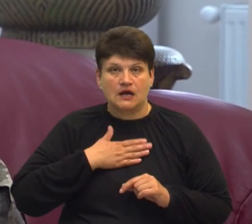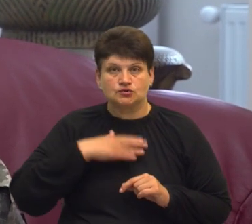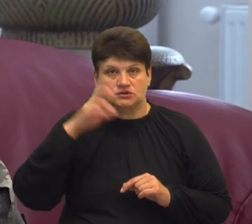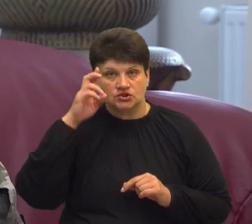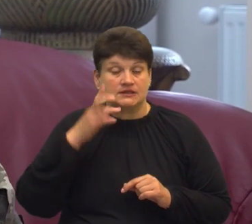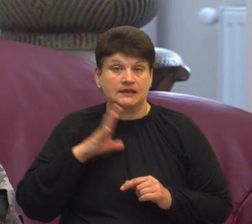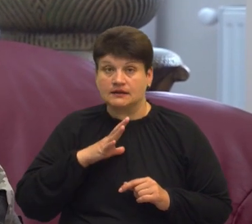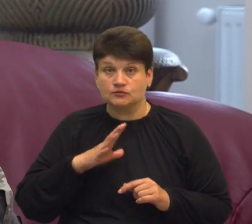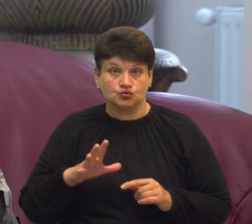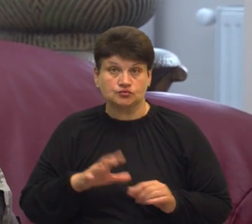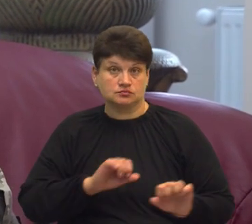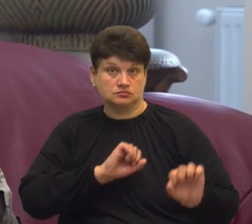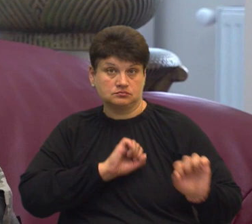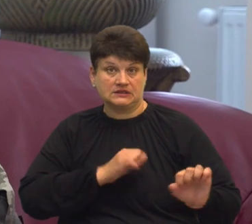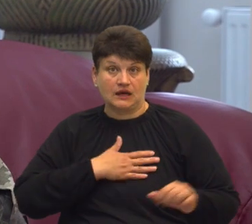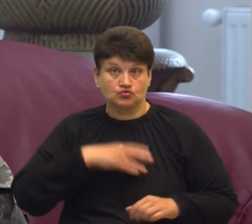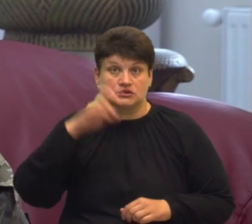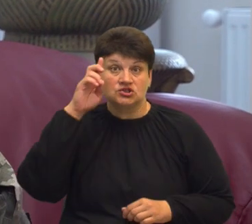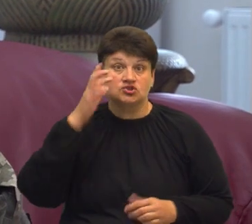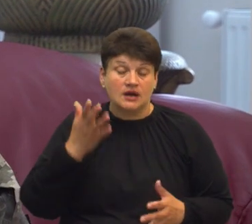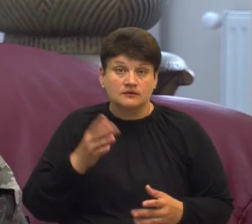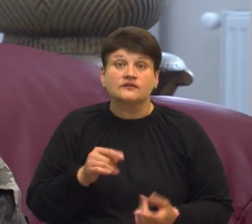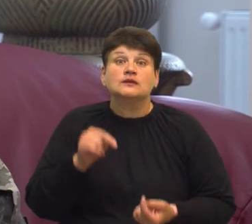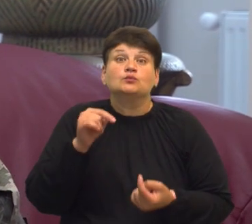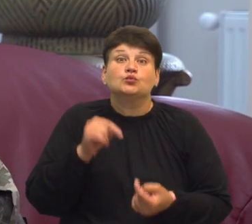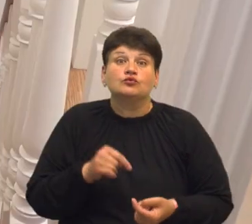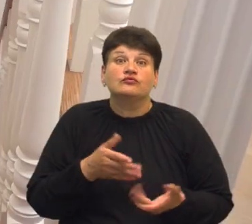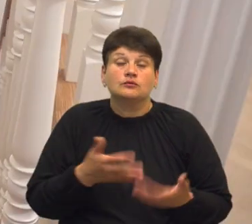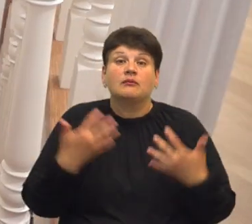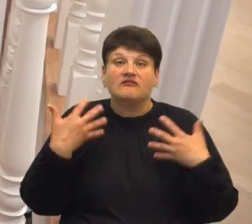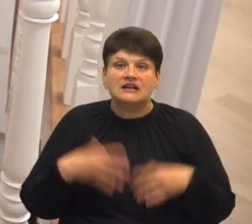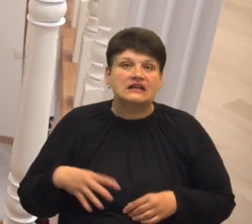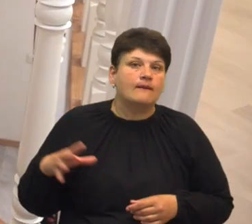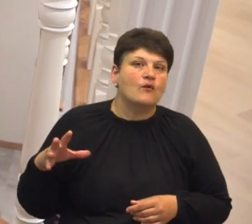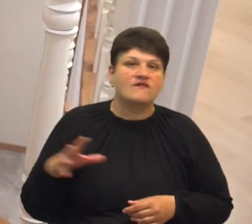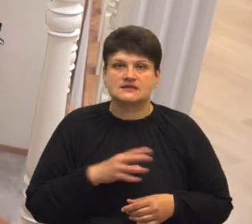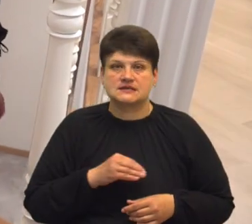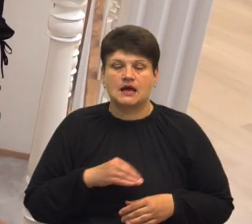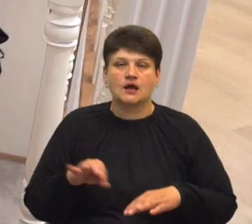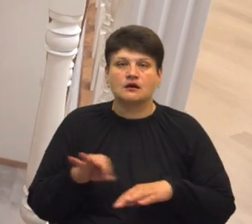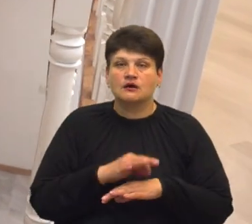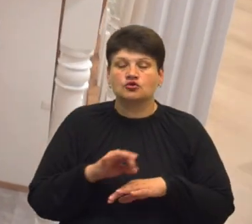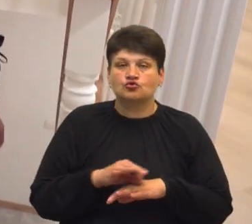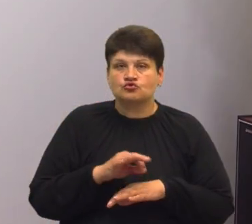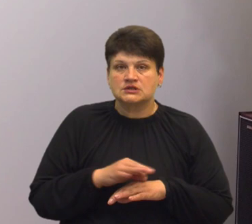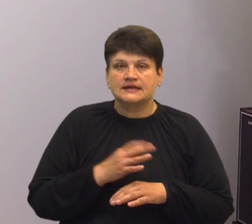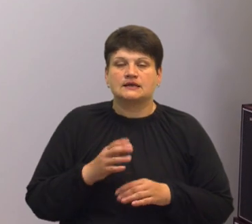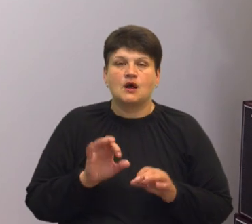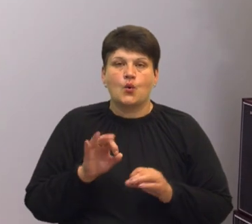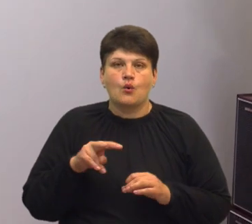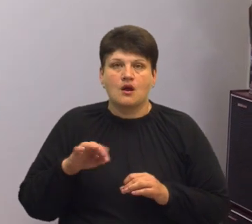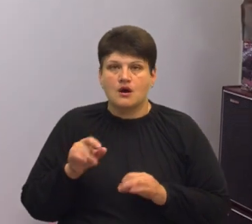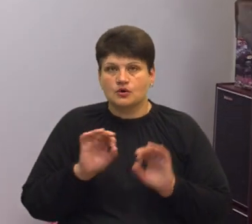ставлять на оборону нашої країни, то відповідно ми втратимо все. Дружина Віталія Стадника Ольга розповідає,